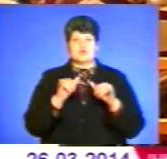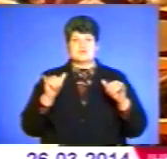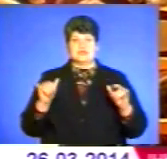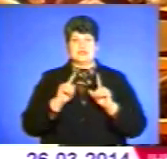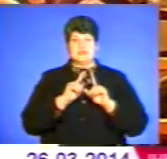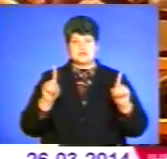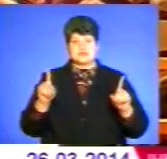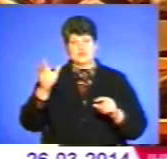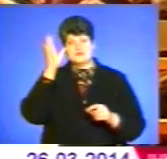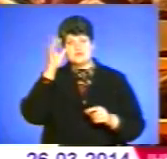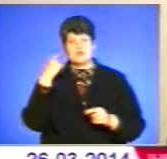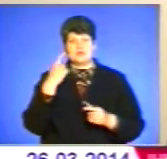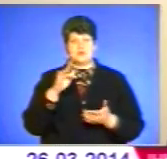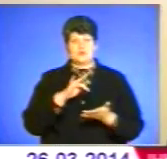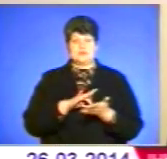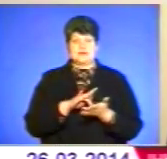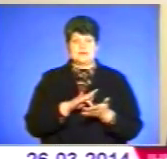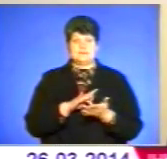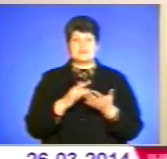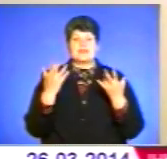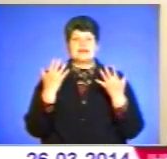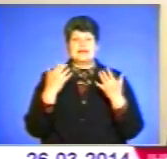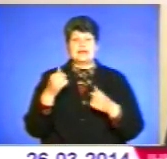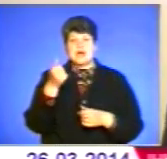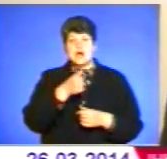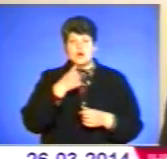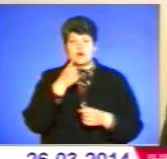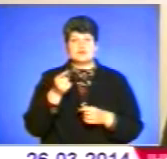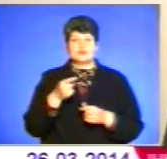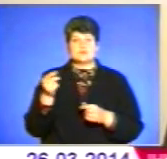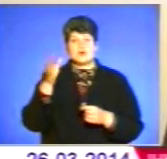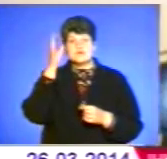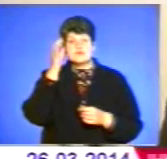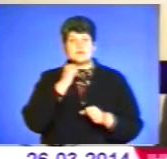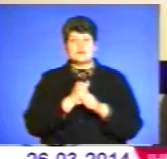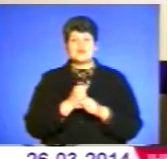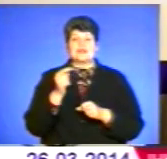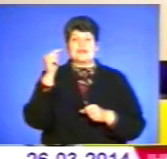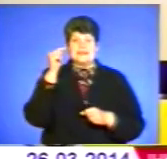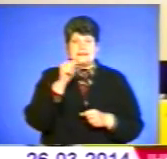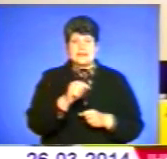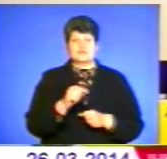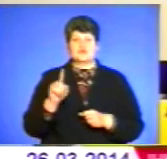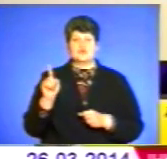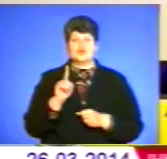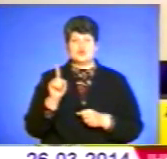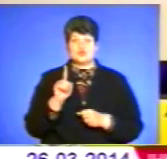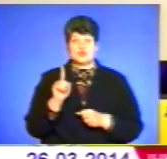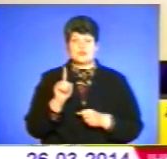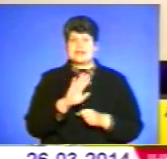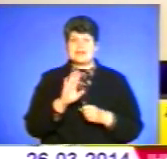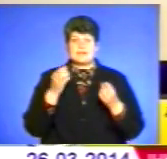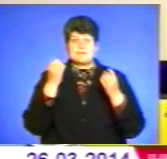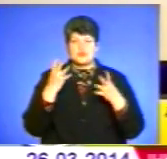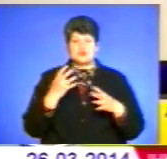освіти в обласному центрі. Декілька років тернопільська освіта працює над тим, щоб не просто